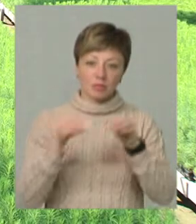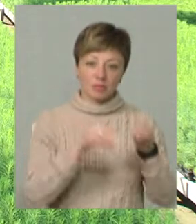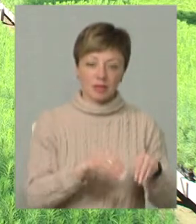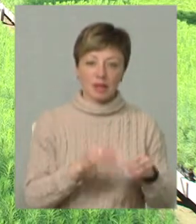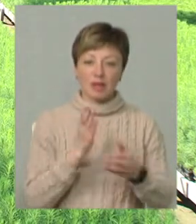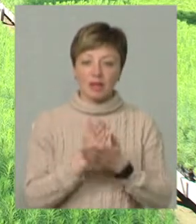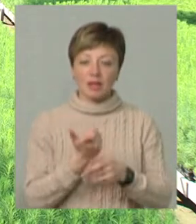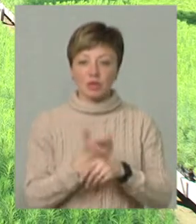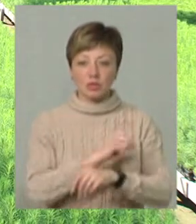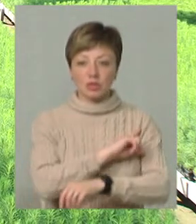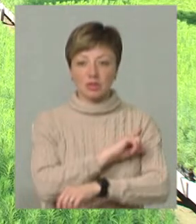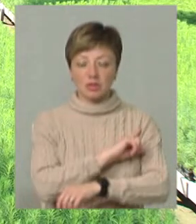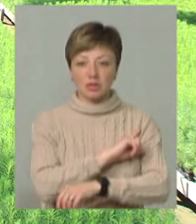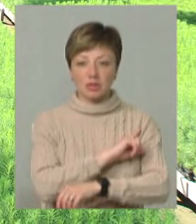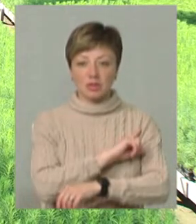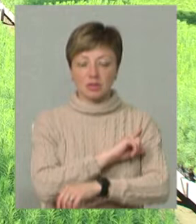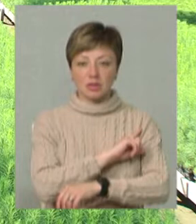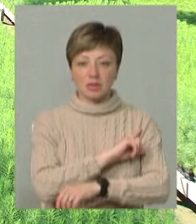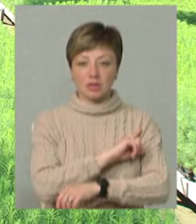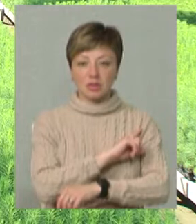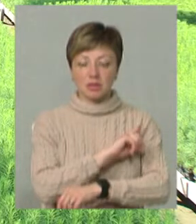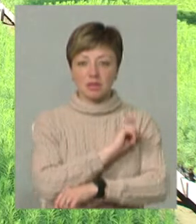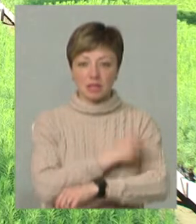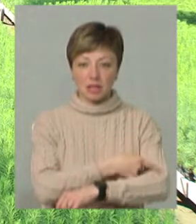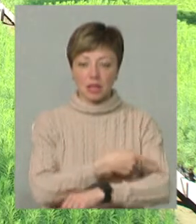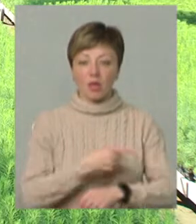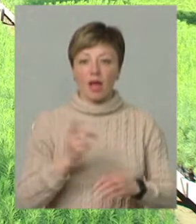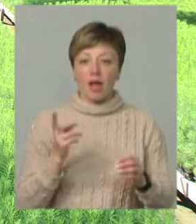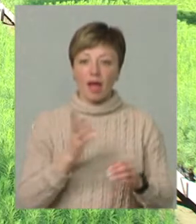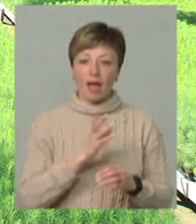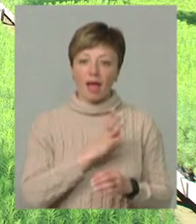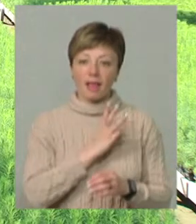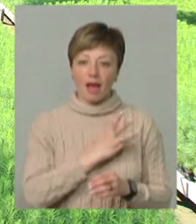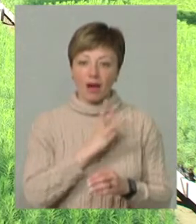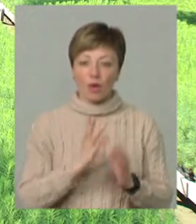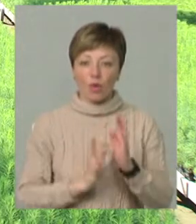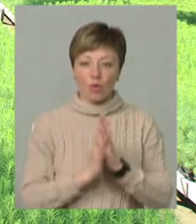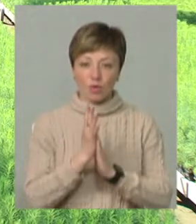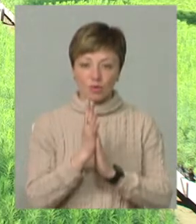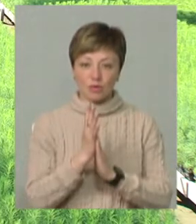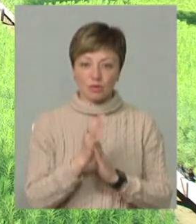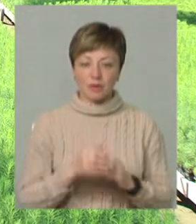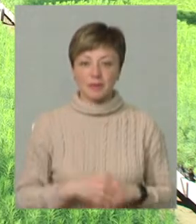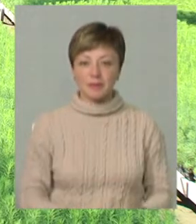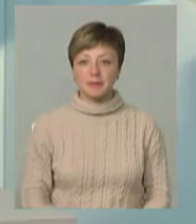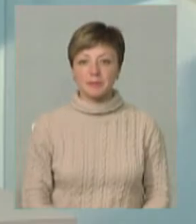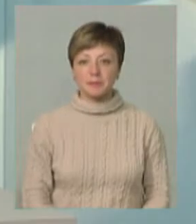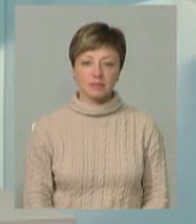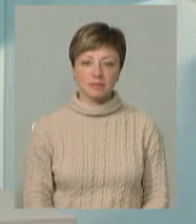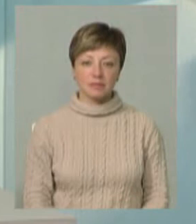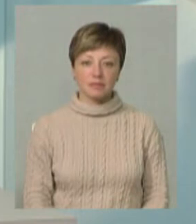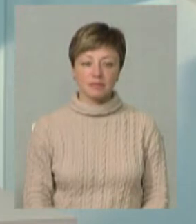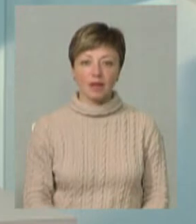Має надзвичайно велику силу та енергію росту при рості в наших лісових умовах.